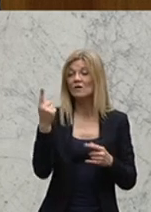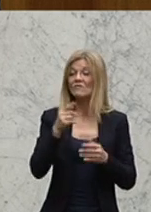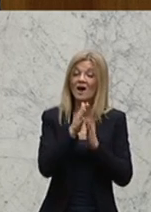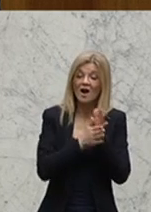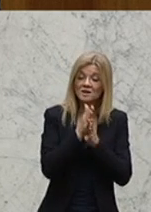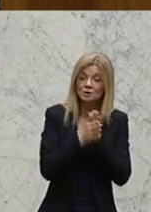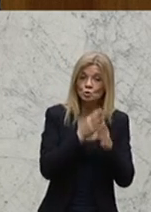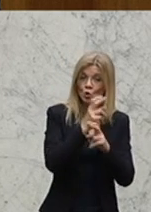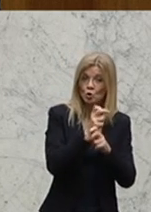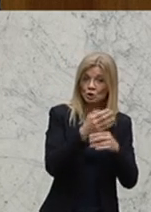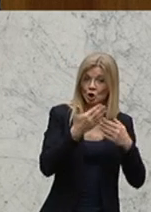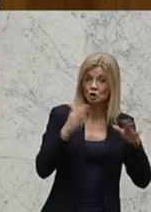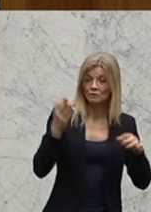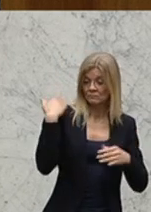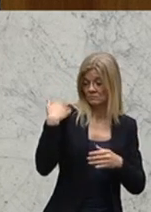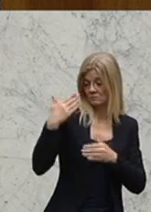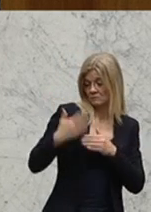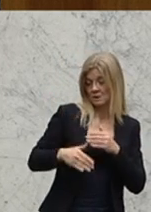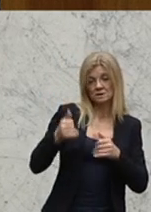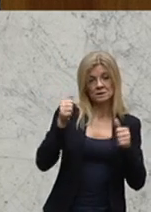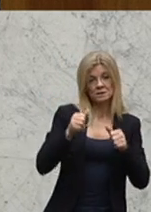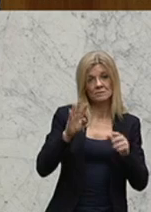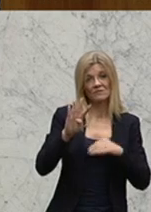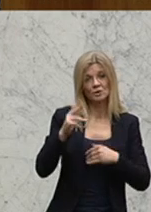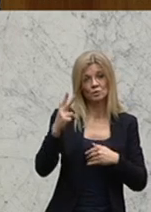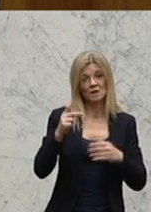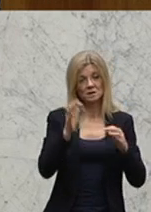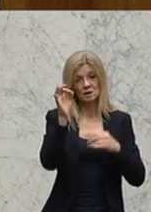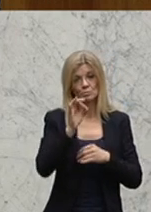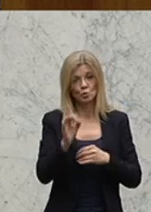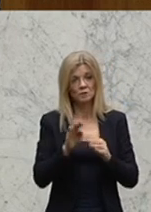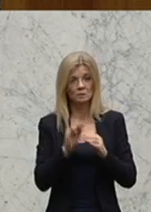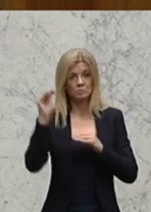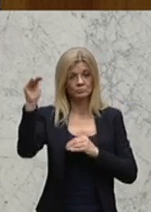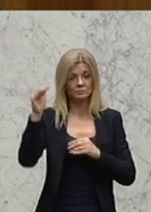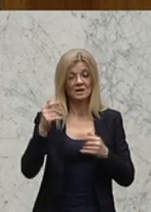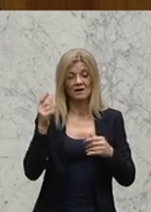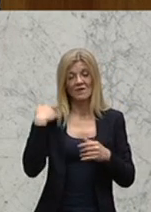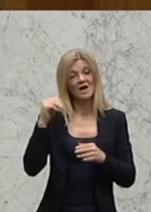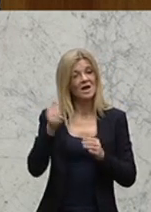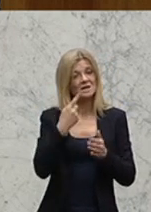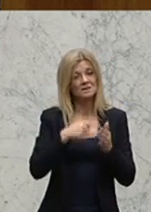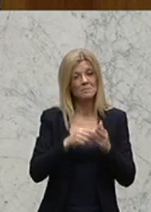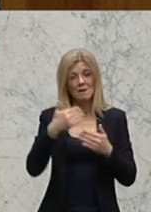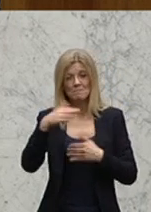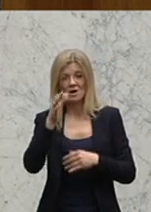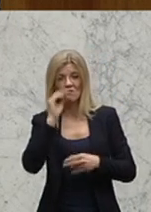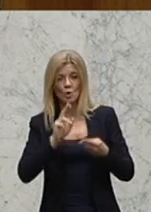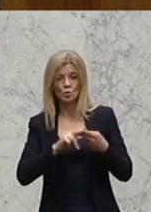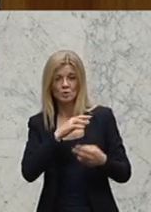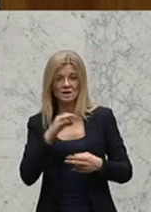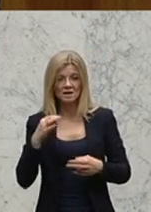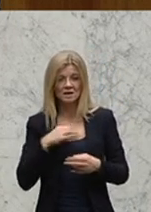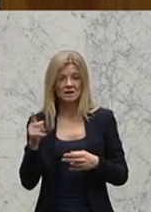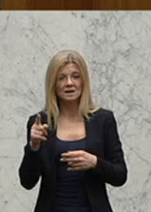ansuchen, ist letzten Dezember auf 34 Prozent angestiegen. Und es kamen erstmals mehr Frauen und Kinder in Griechenland über den Seeweg